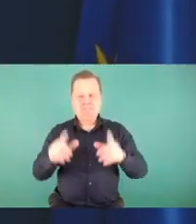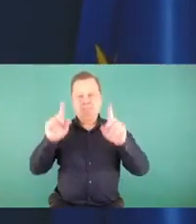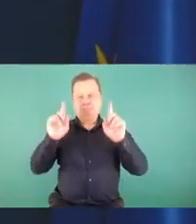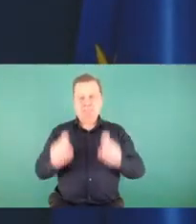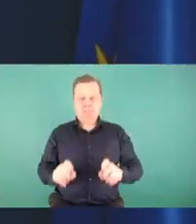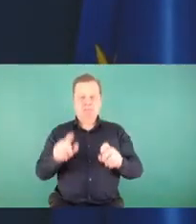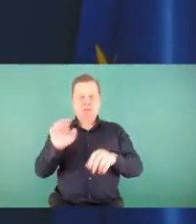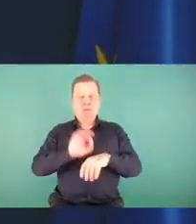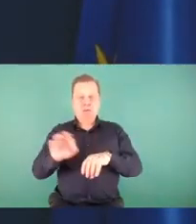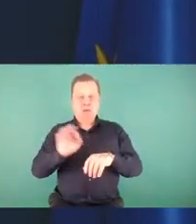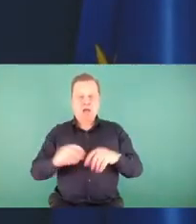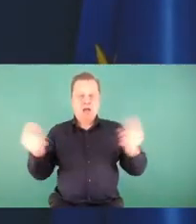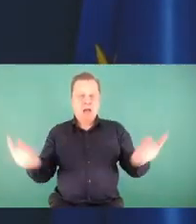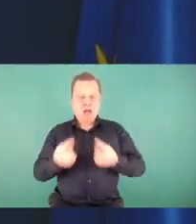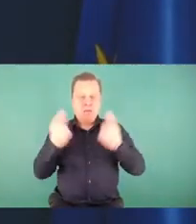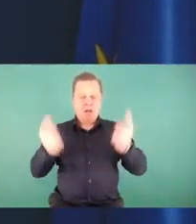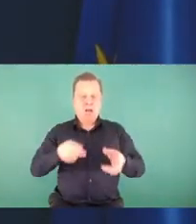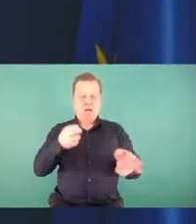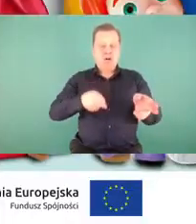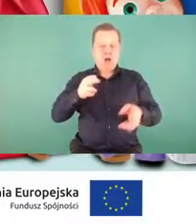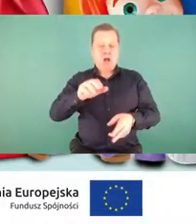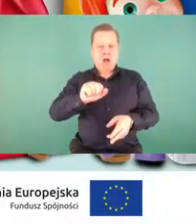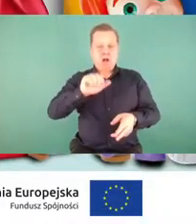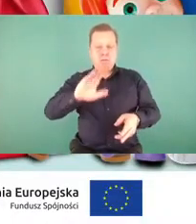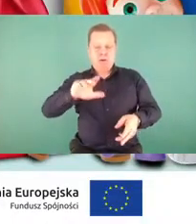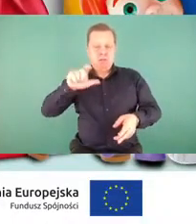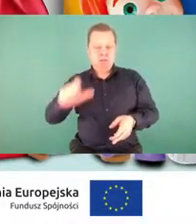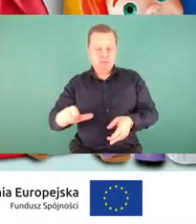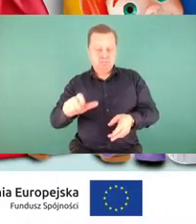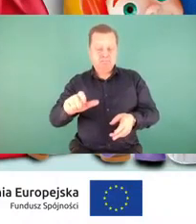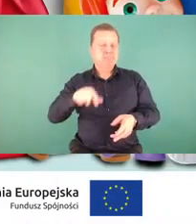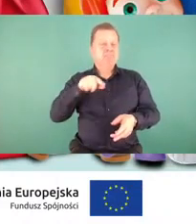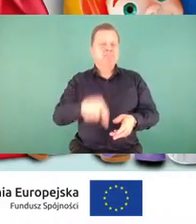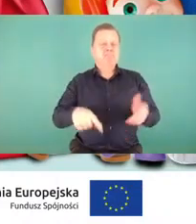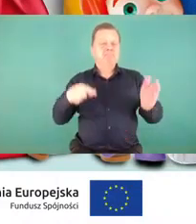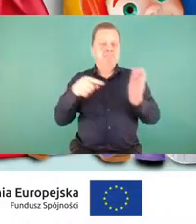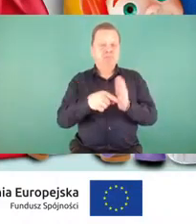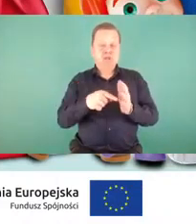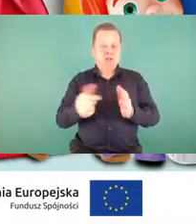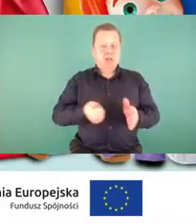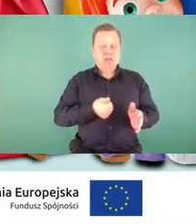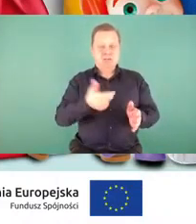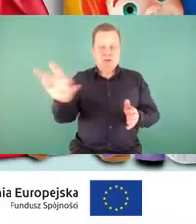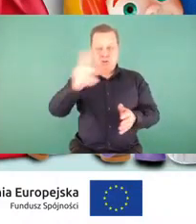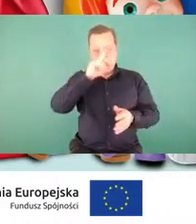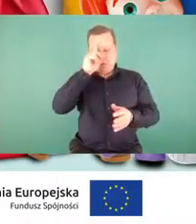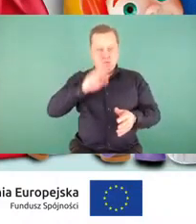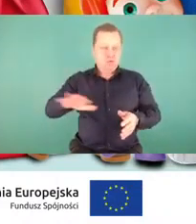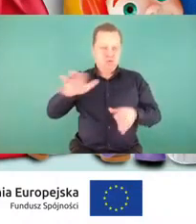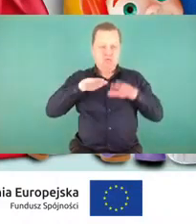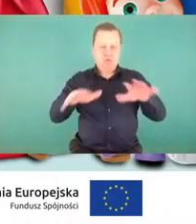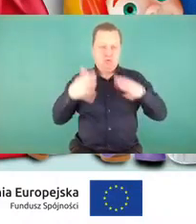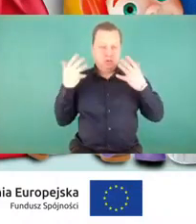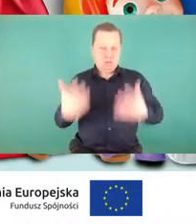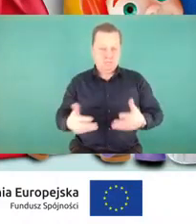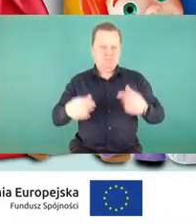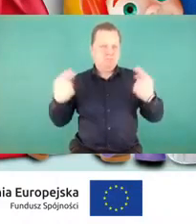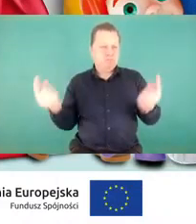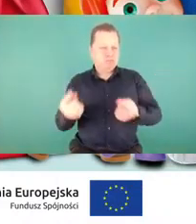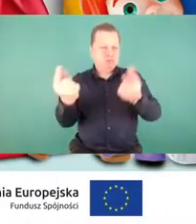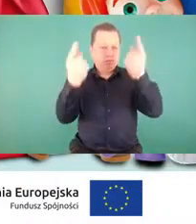Kampania Kolejowa ABC, chcieliśmy dotrzeć do jak największej liczby odbiorców. Przede wszystkim szerząc zasady